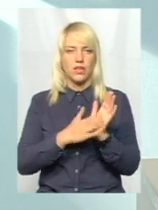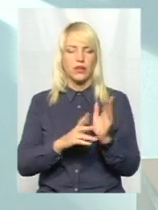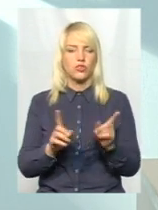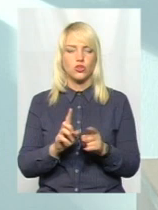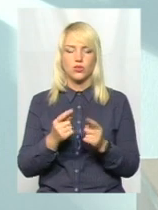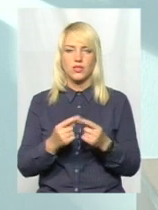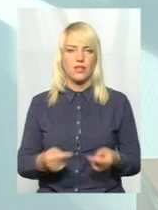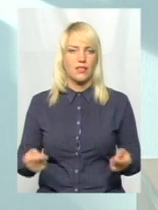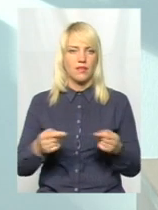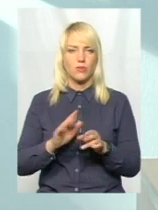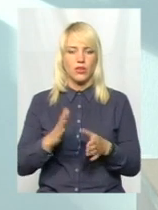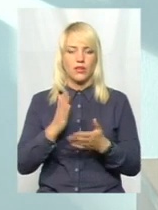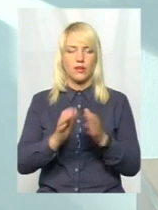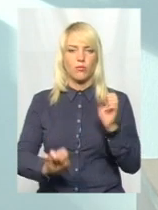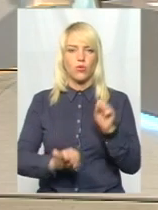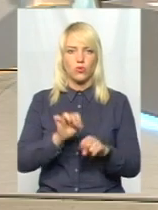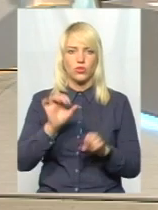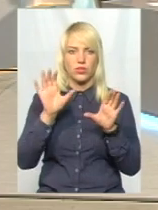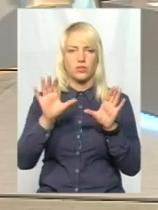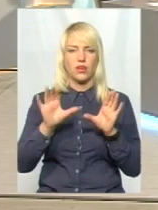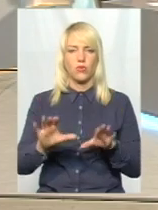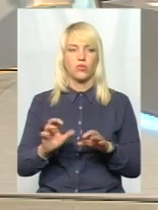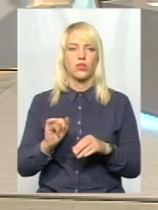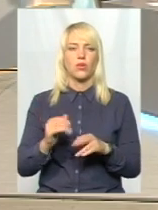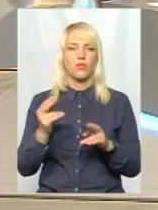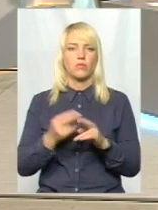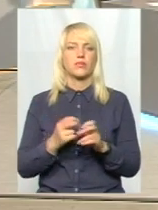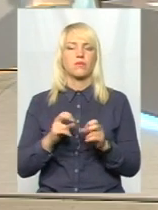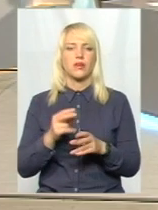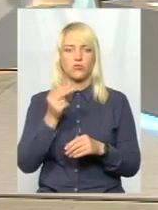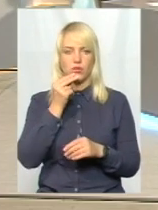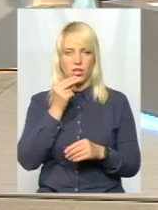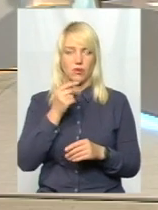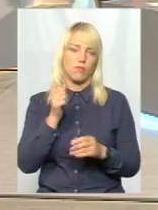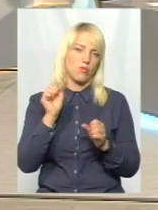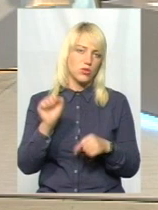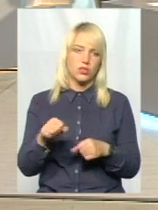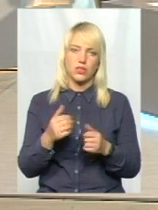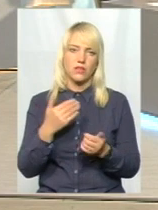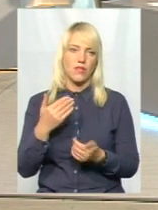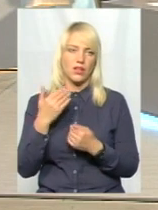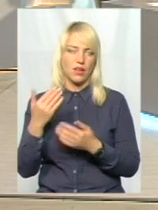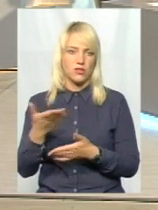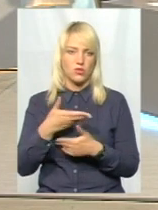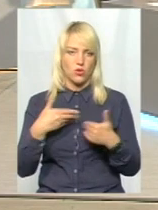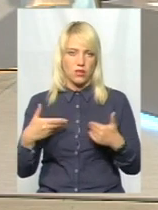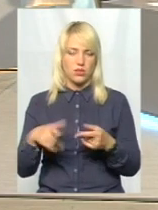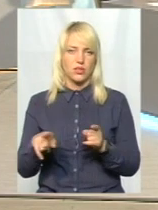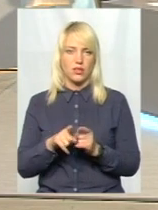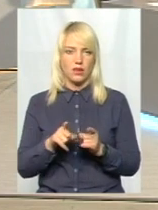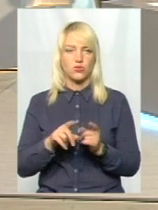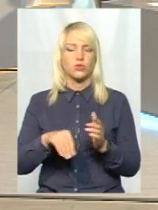відбувається порушення вимог законодавства у сфері безпечності харчових продуктів, будь ласка, звертайтеся, ми будемо тільки раді. Була скарга